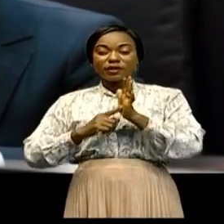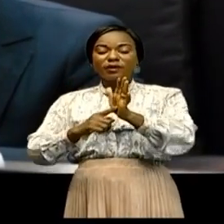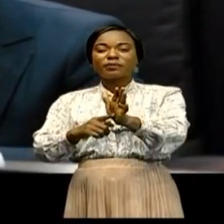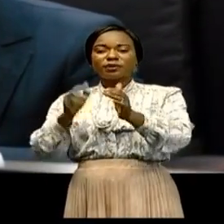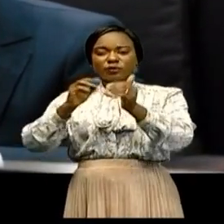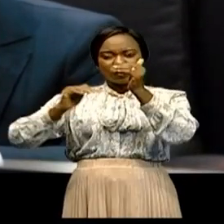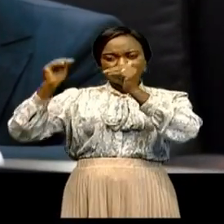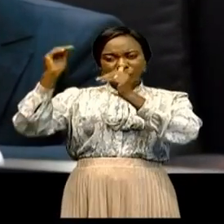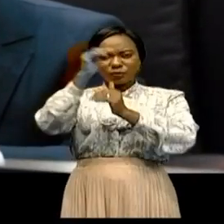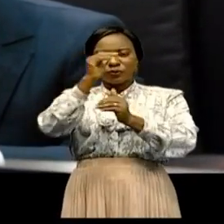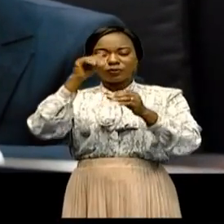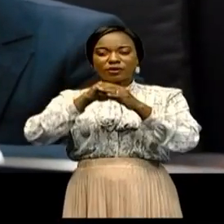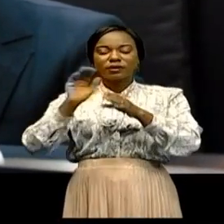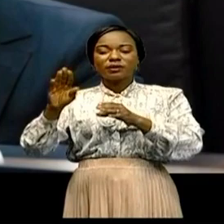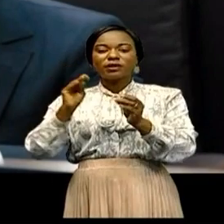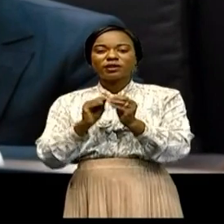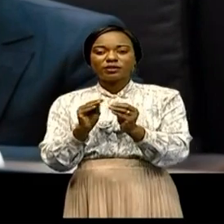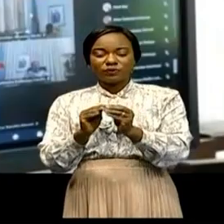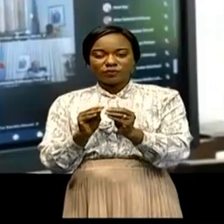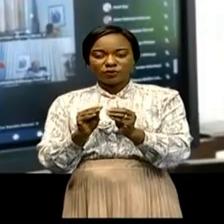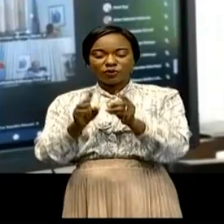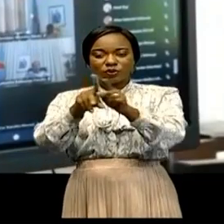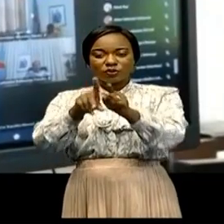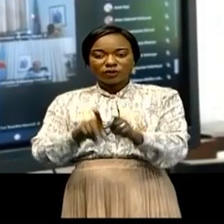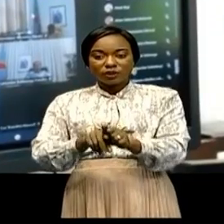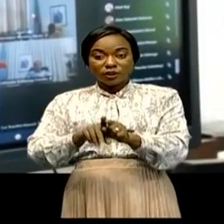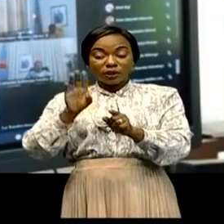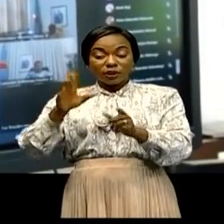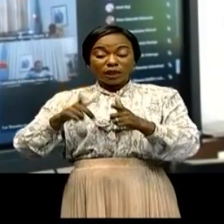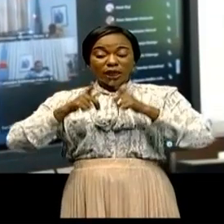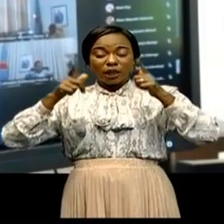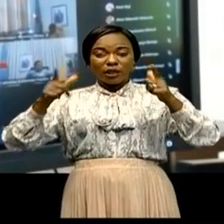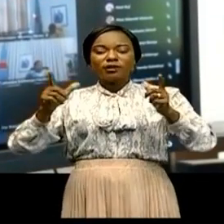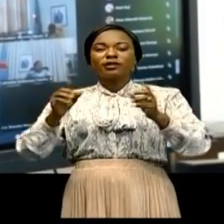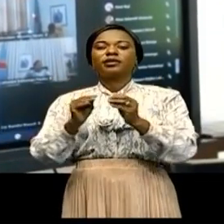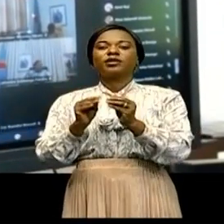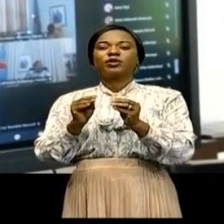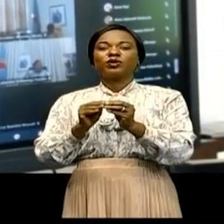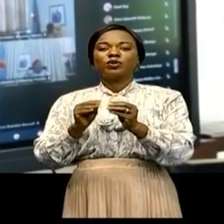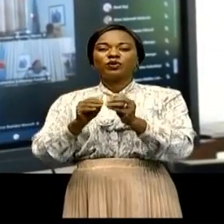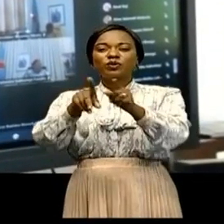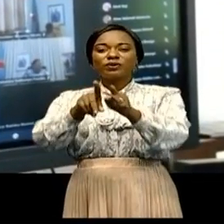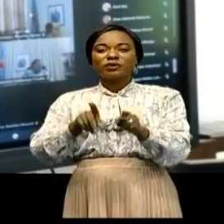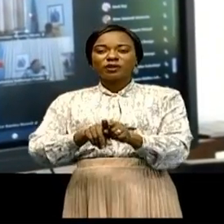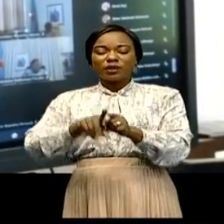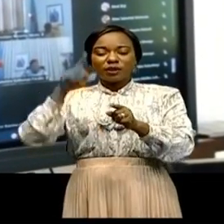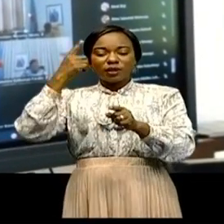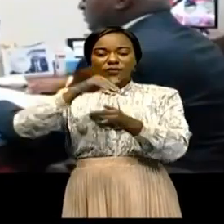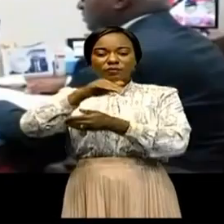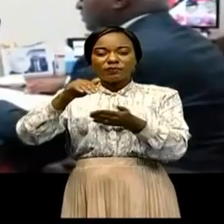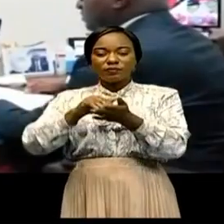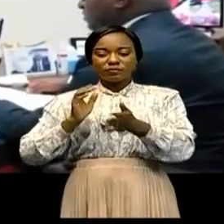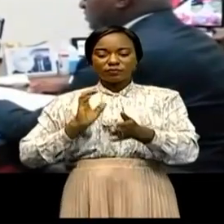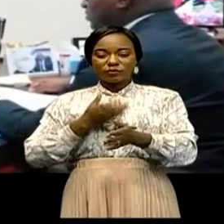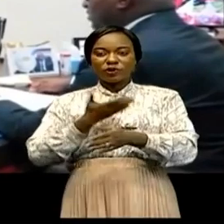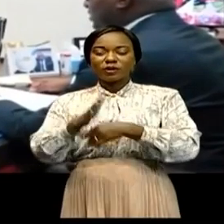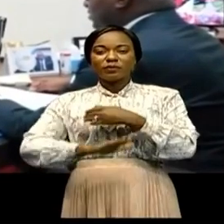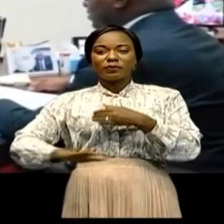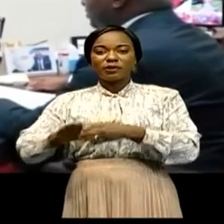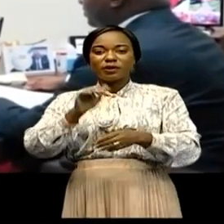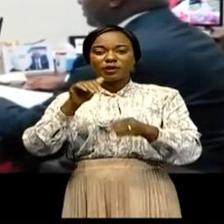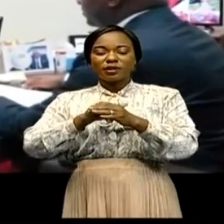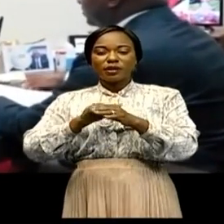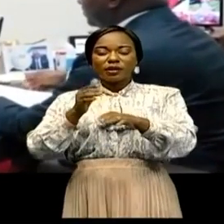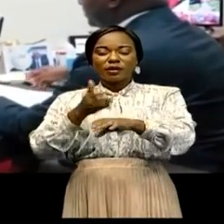haut sommet à ces assises. La ténue de cette grande réunion consolide le rôle central de notre pays dans les